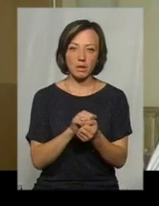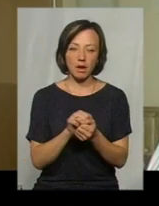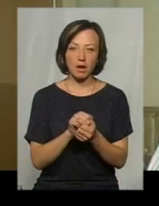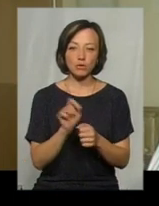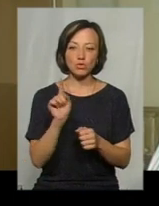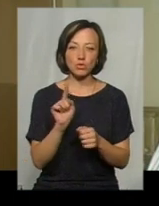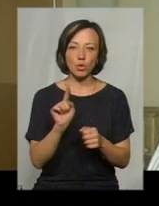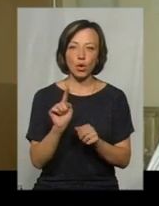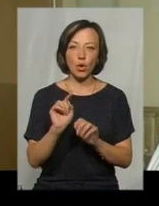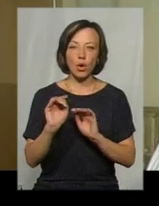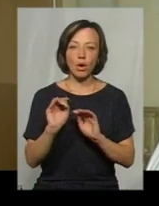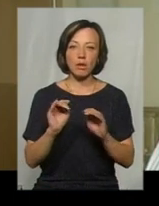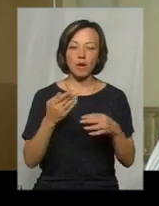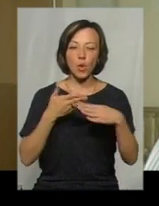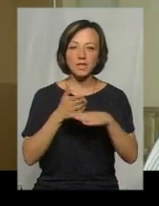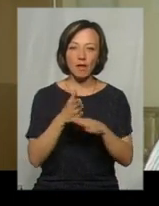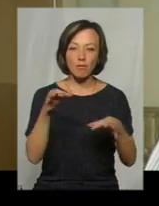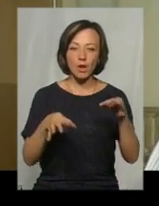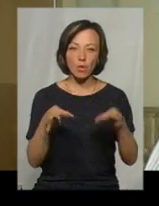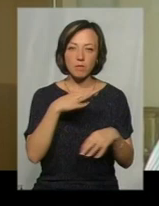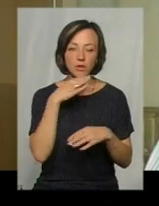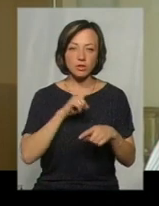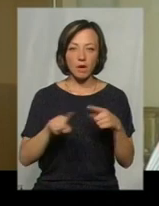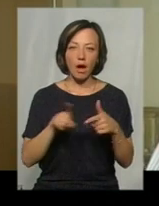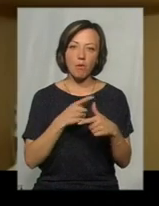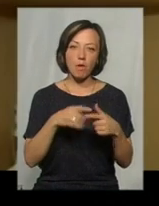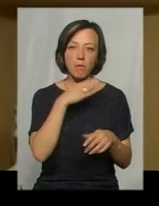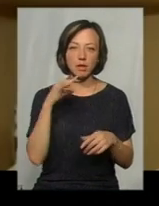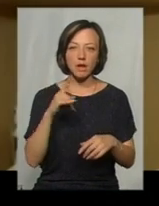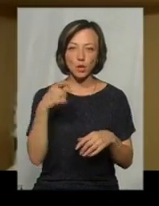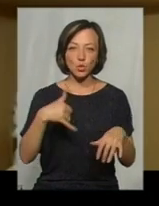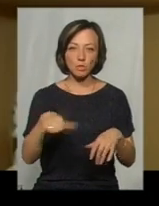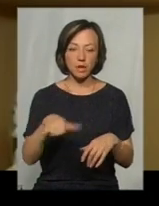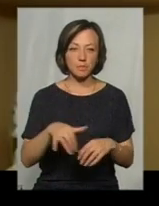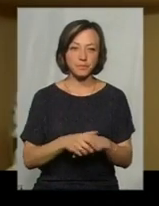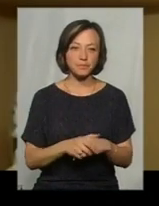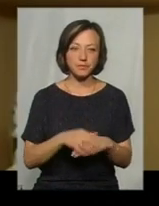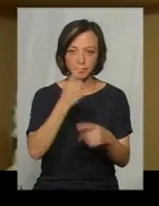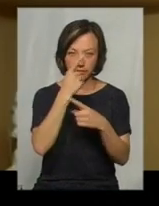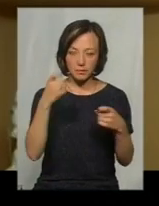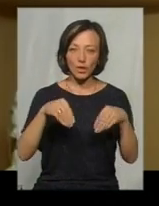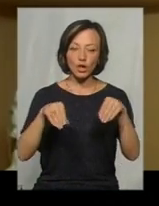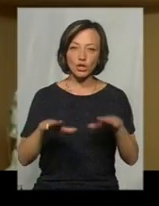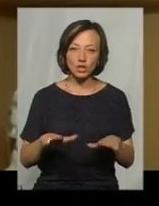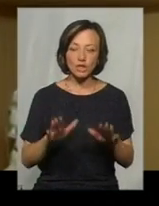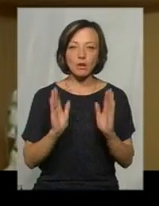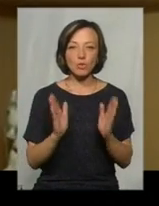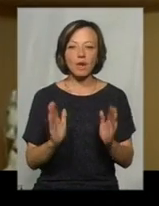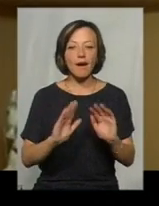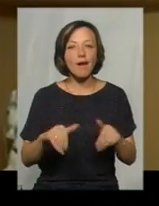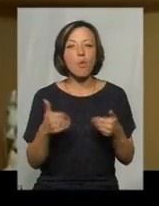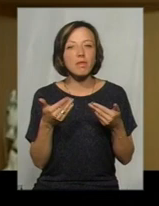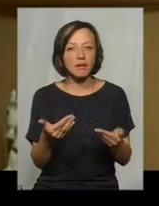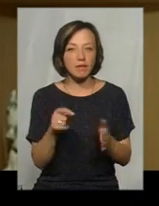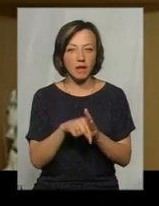ті, що розкладаються набагато швидше, або багаторазові сумки. Хочу наголосити на тому, що рішення, звісно, буде носити рекомендативний характер,